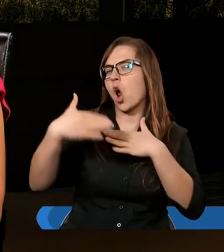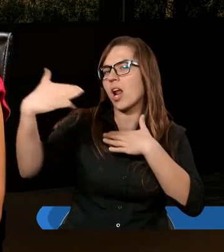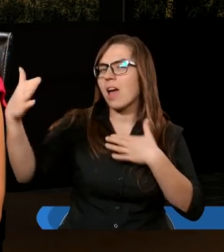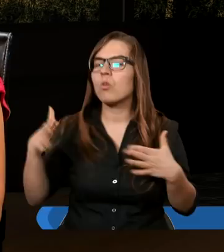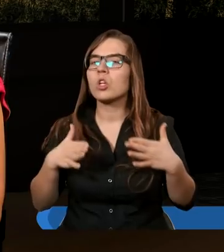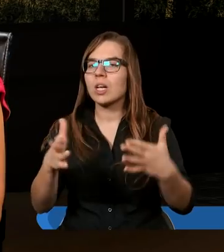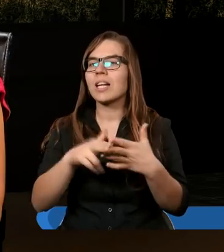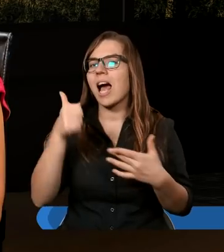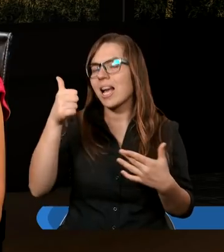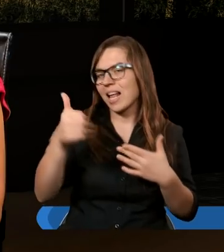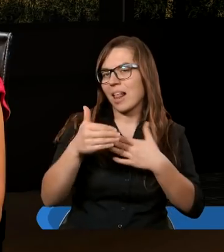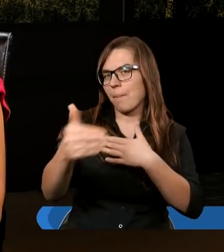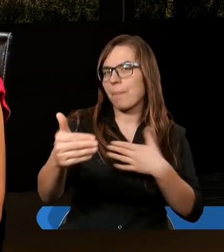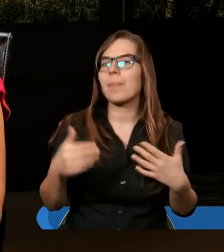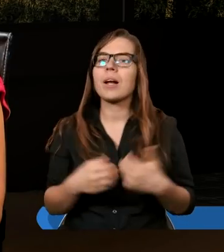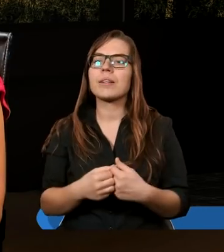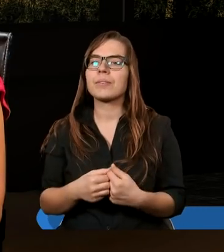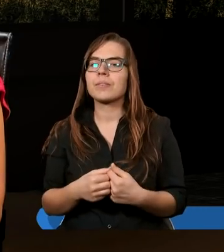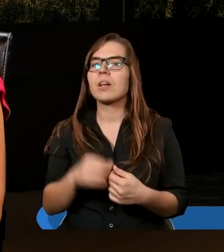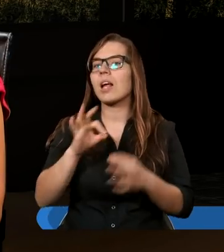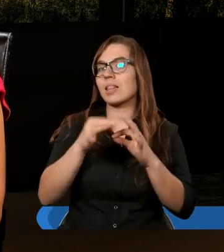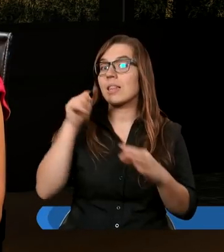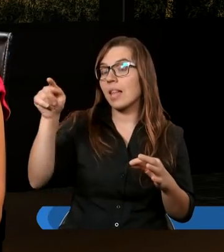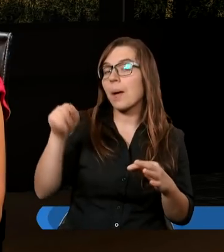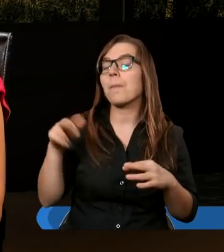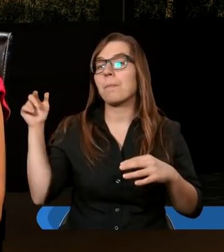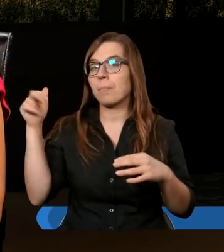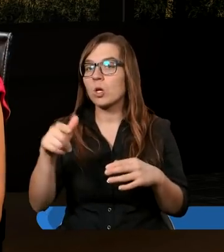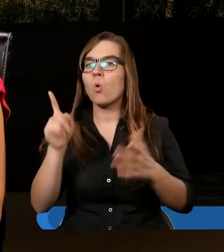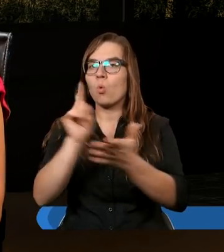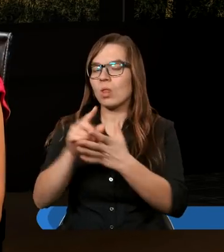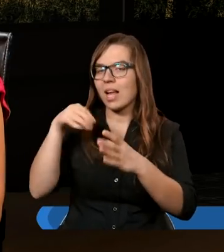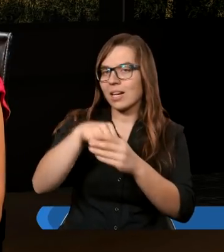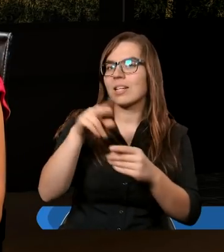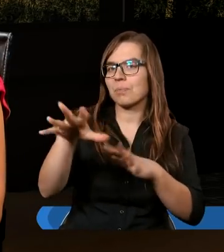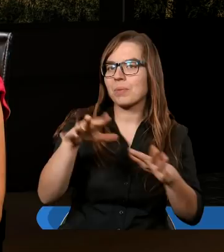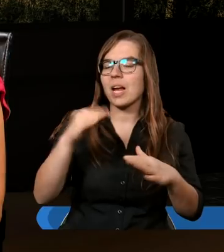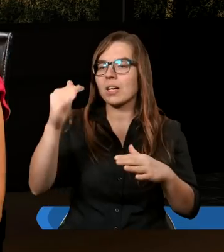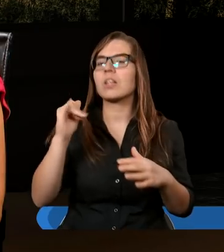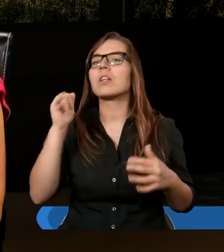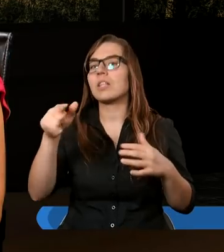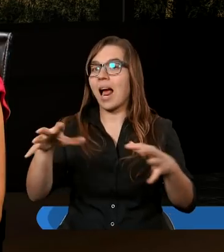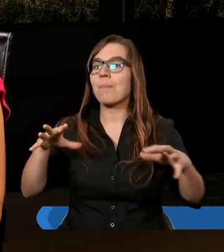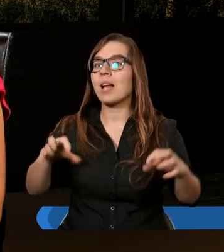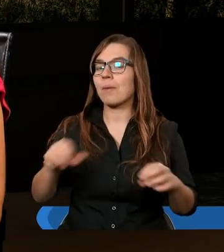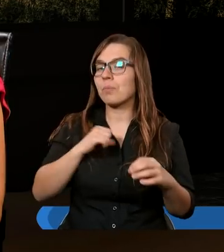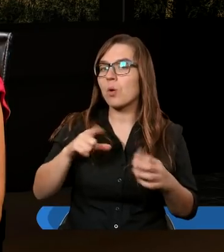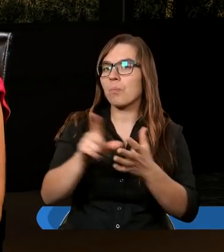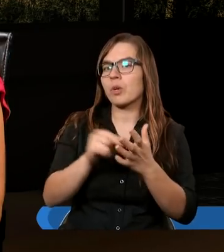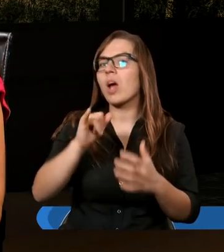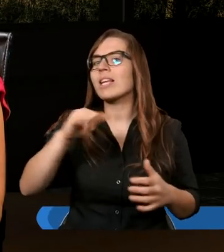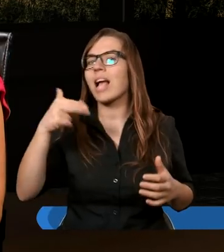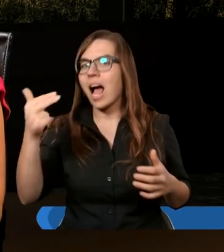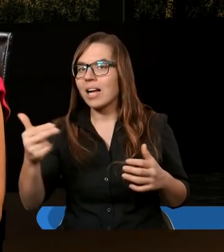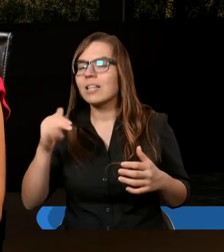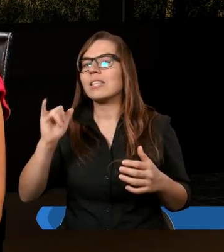drogi na jeden sabach. A gdy tam przybyli, udali się na piętro, gdzie się zatrzymali Piotr i